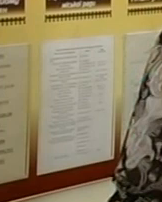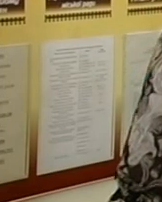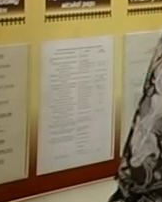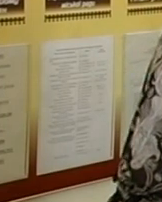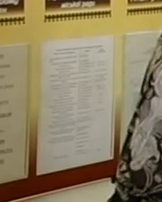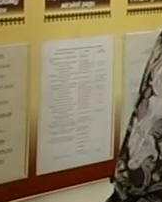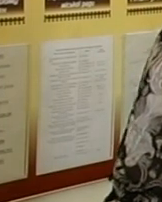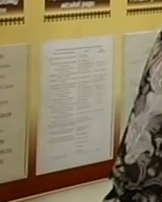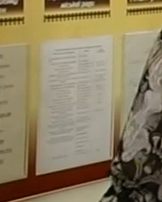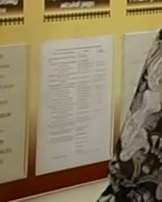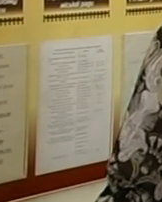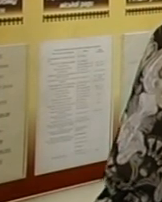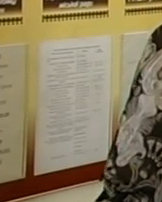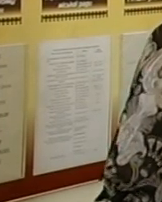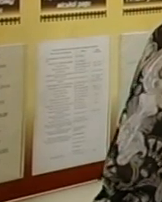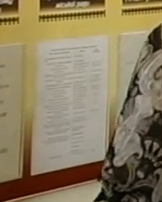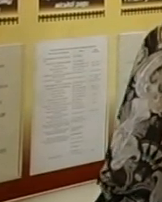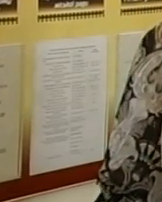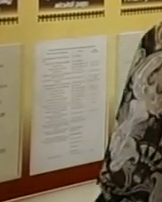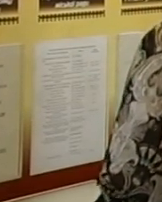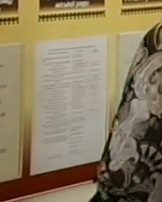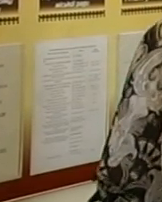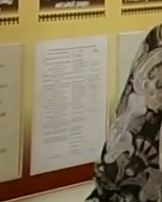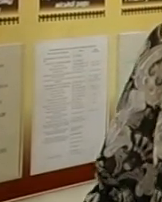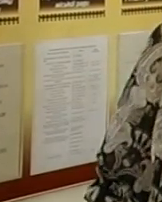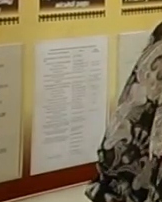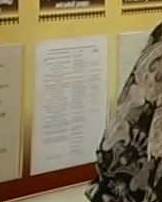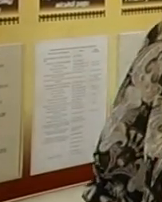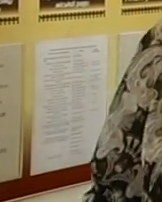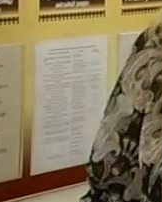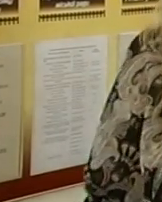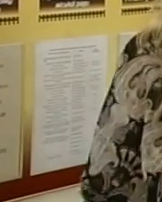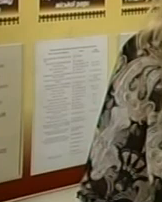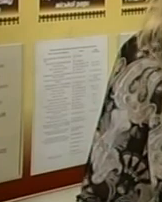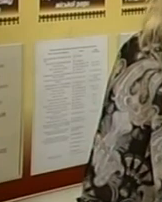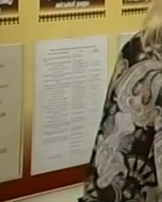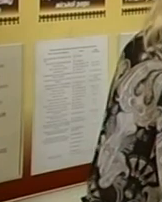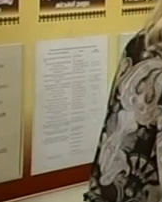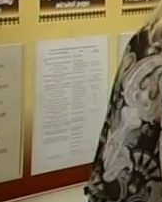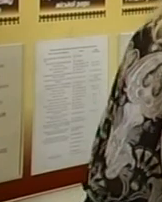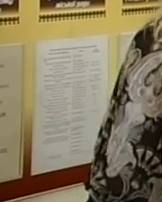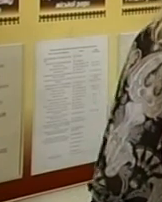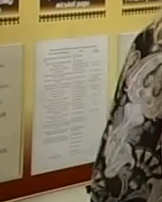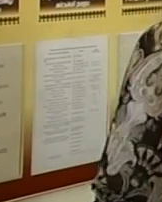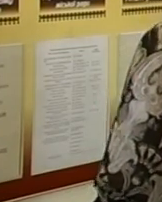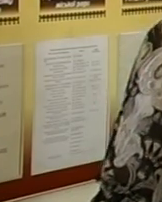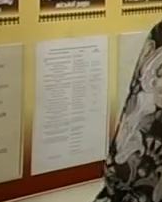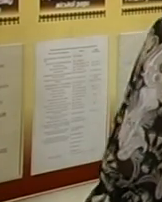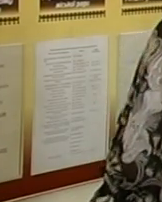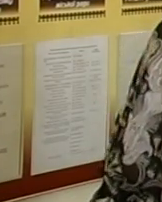і спортивніші батути, які не потребують таких документів, тільки